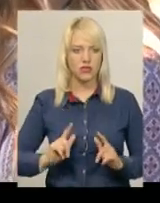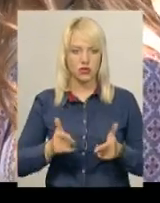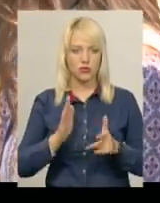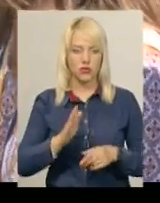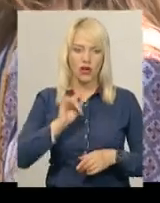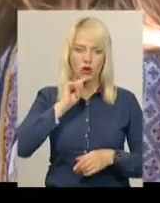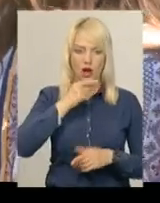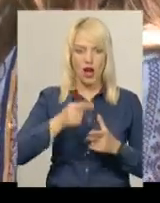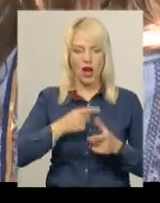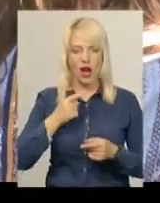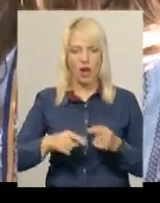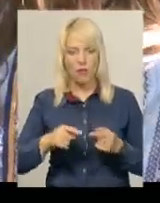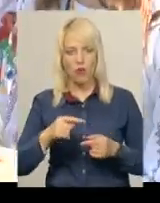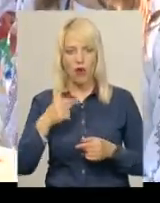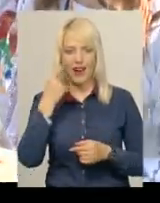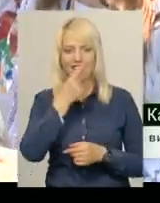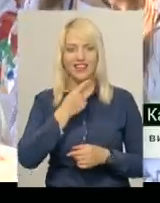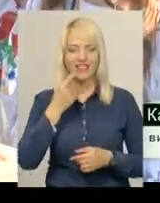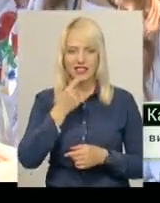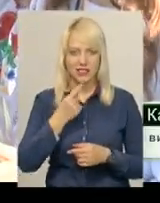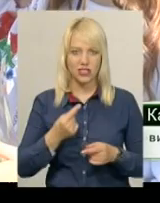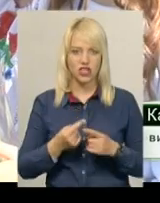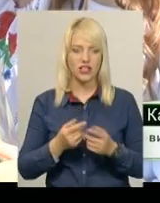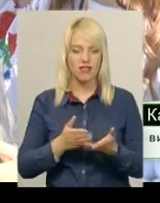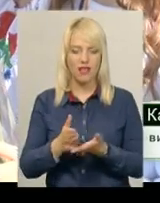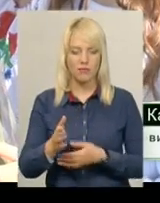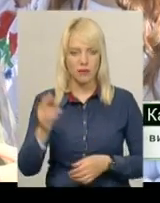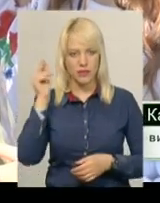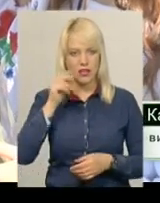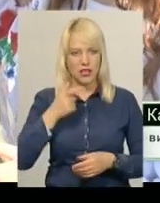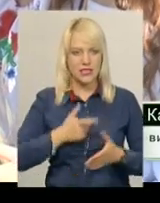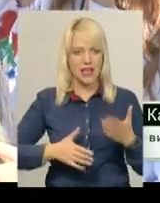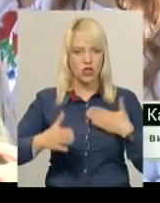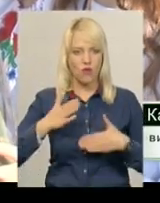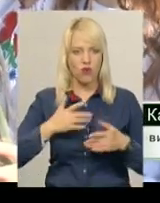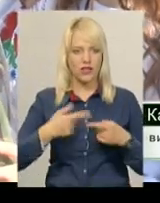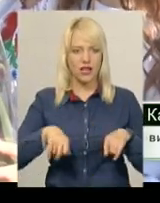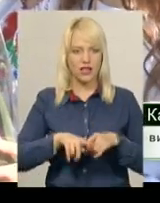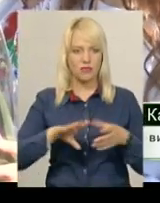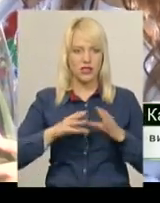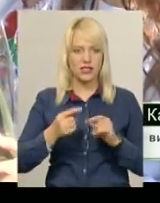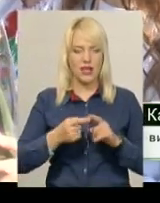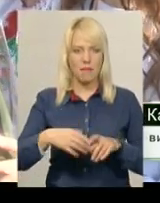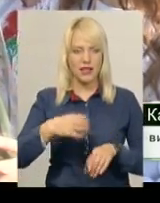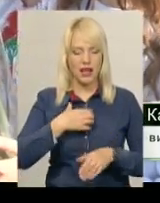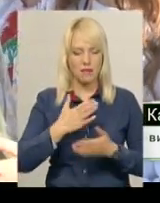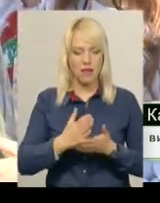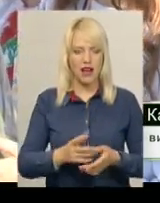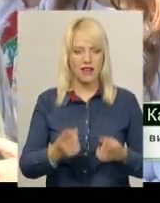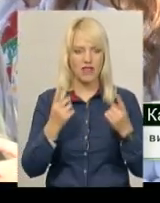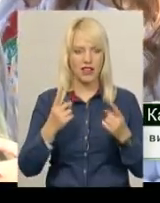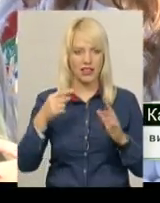або лінгвістичний напрям навчання. Дуже задоволена результатом. Ця медаль для мене має велике значення, так як я йшла